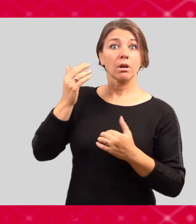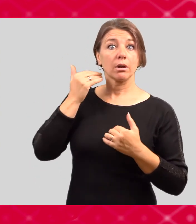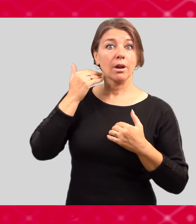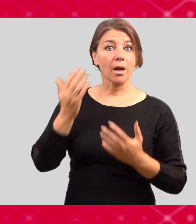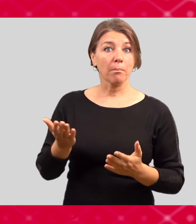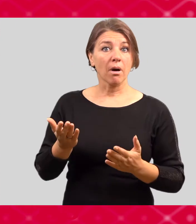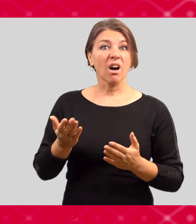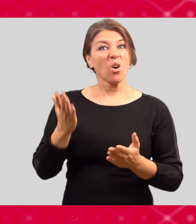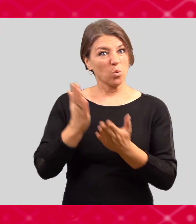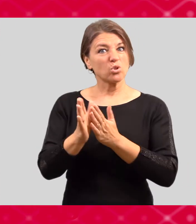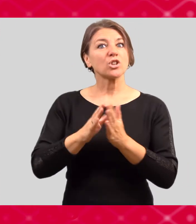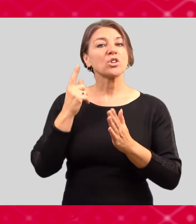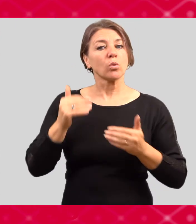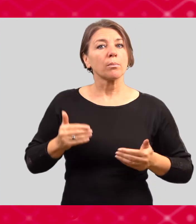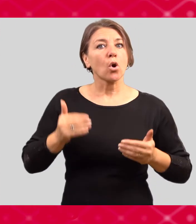zvládnout.